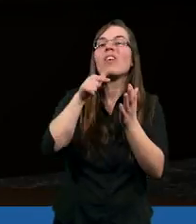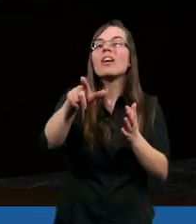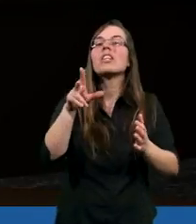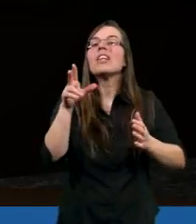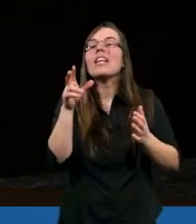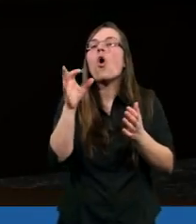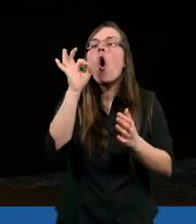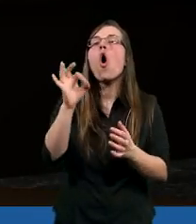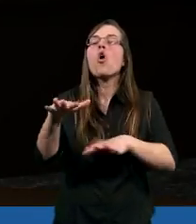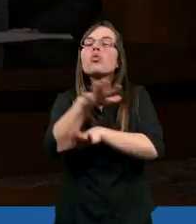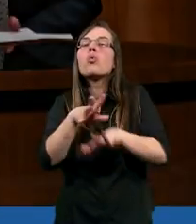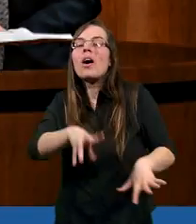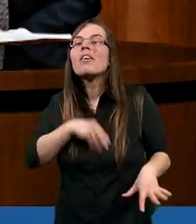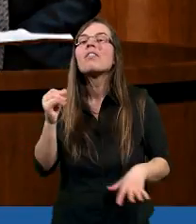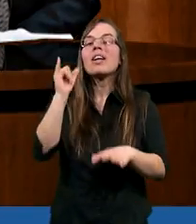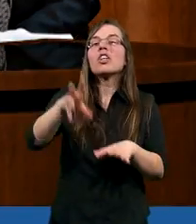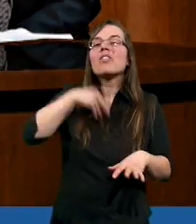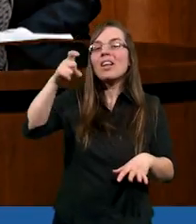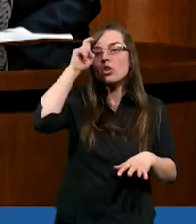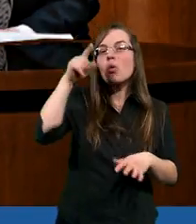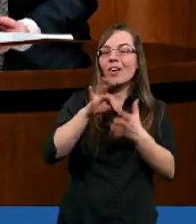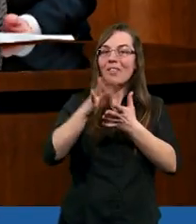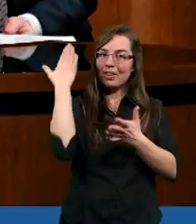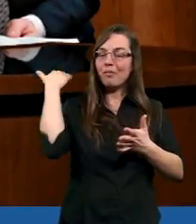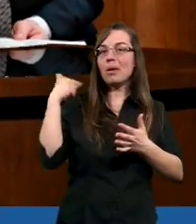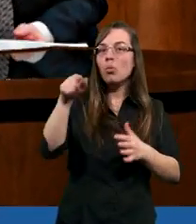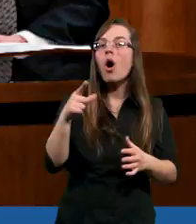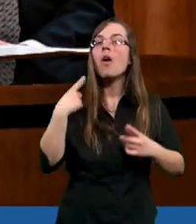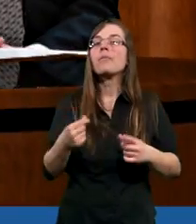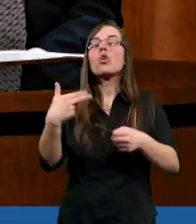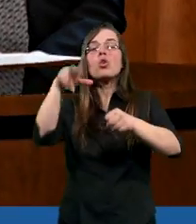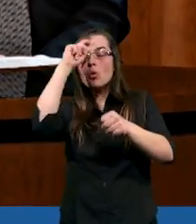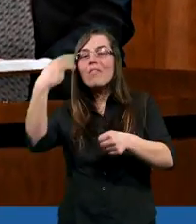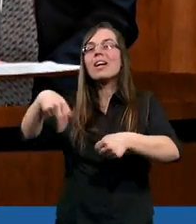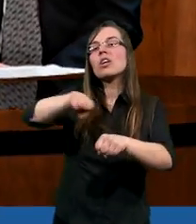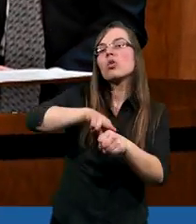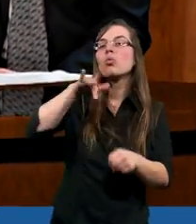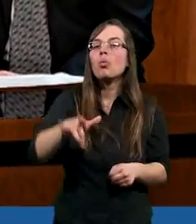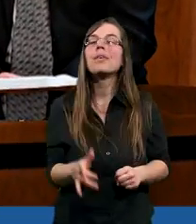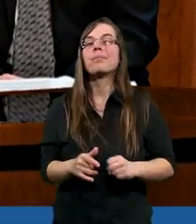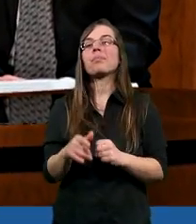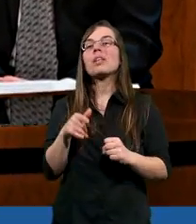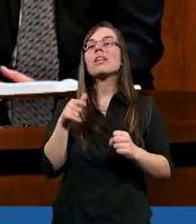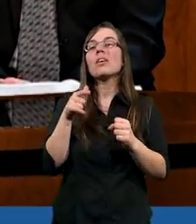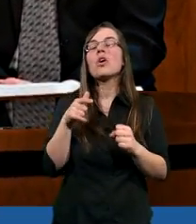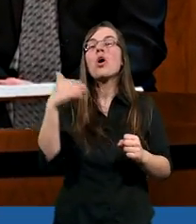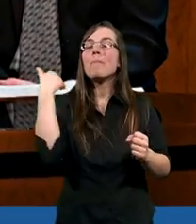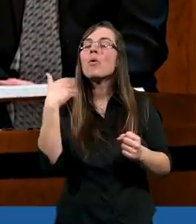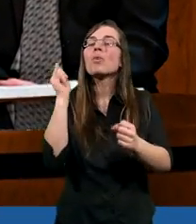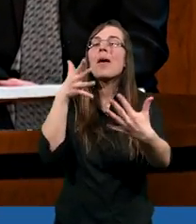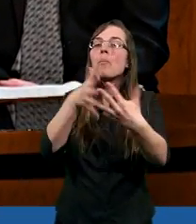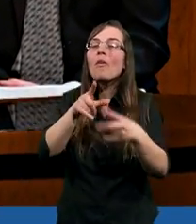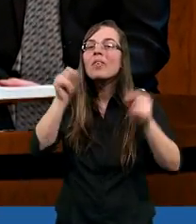naprawdę dość święty człowiek w tamtym czasie. Człowiek, który był wybrany jako